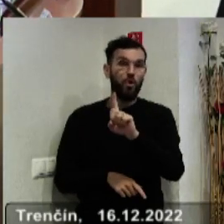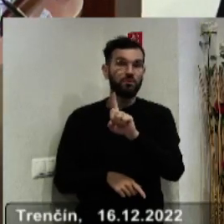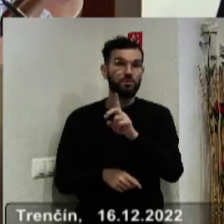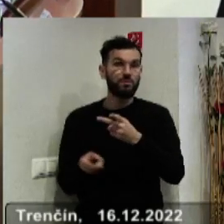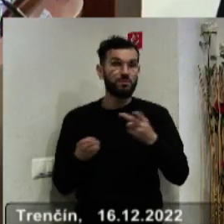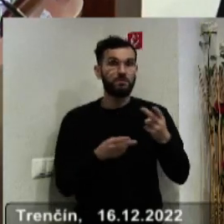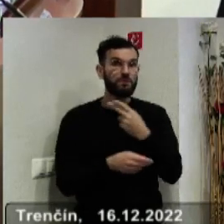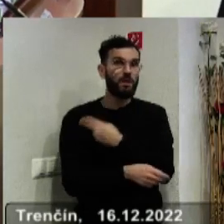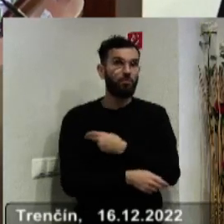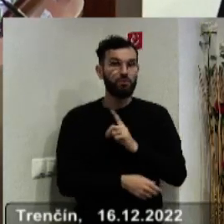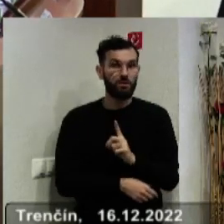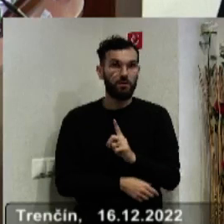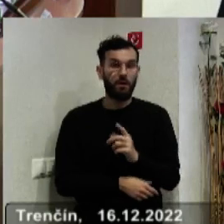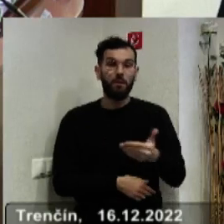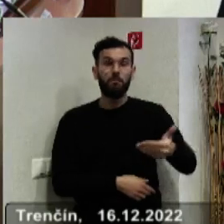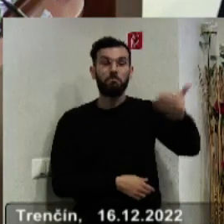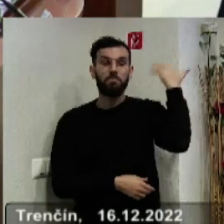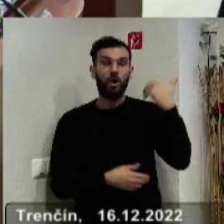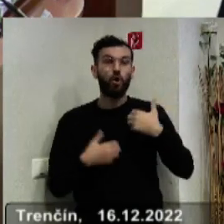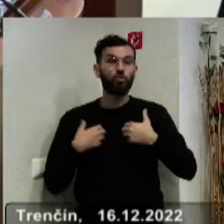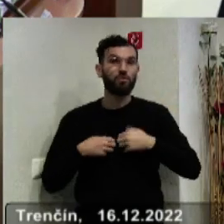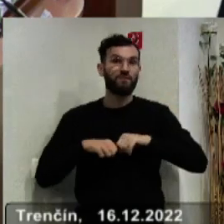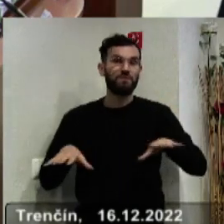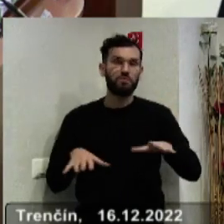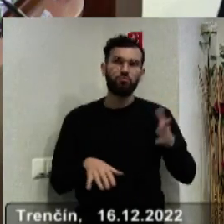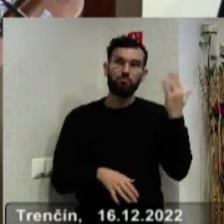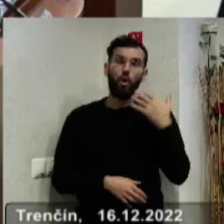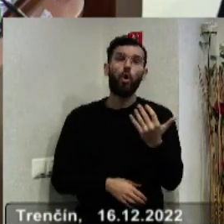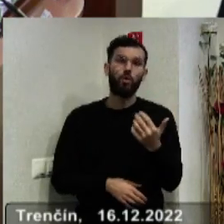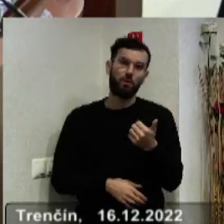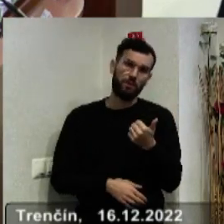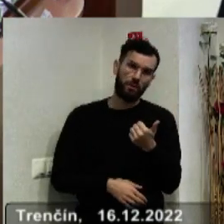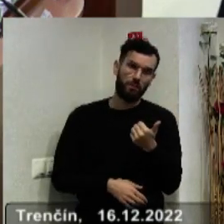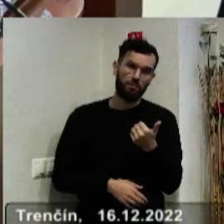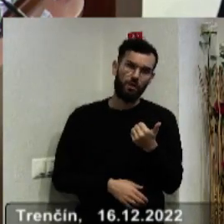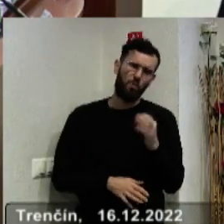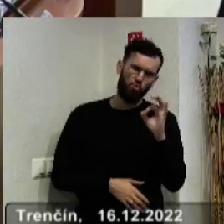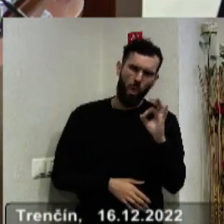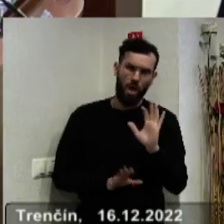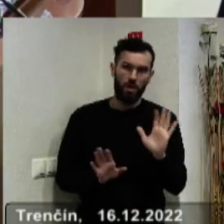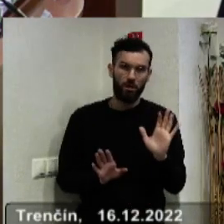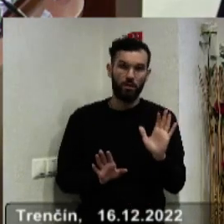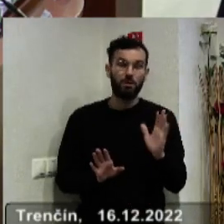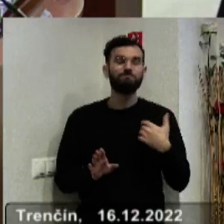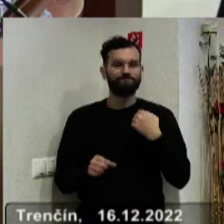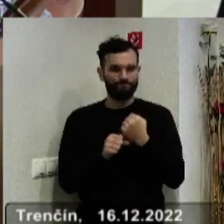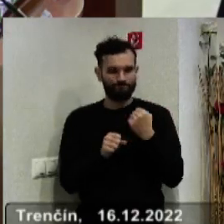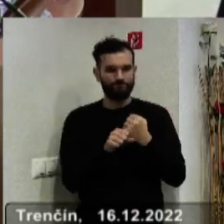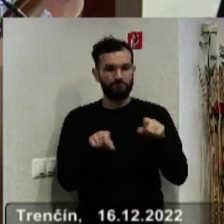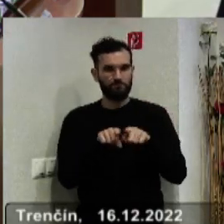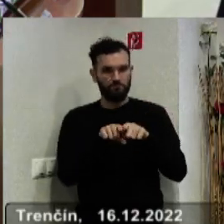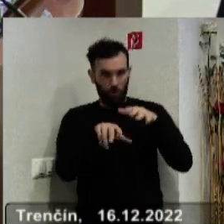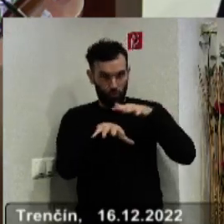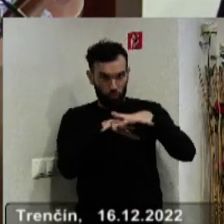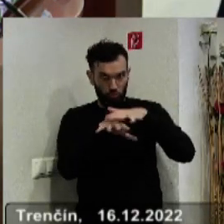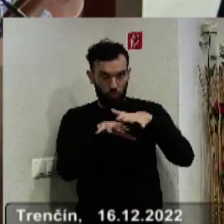porovnanie pred koronou bolo 0 alebo 1. Okrem toho, urobili sme podrobnú analýzu,